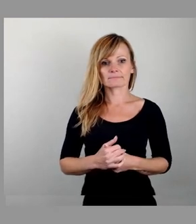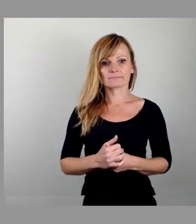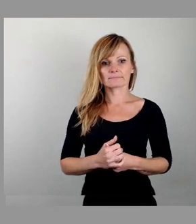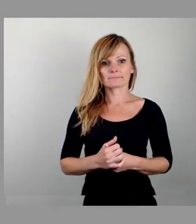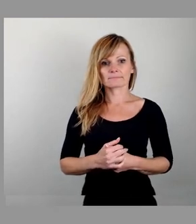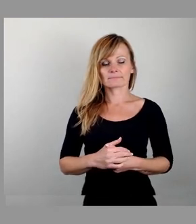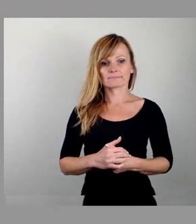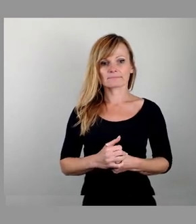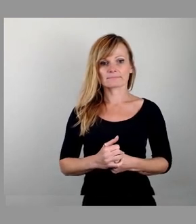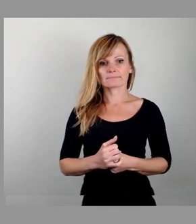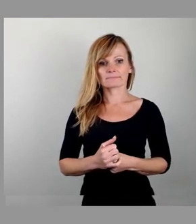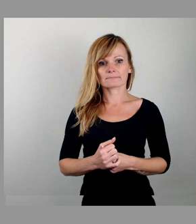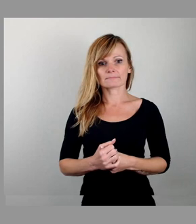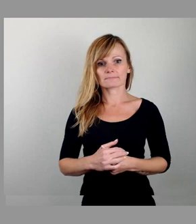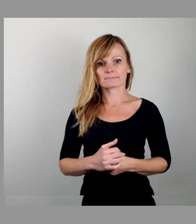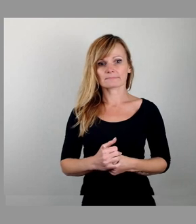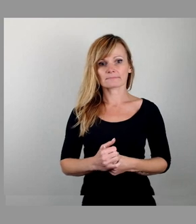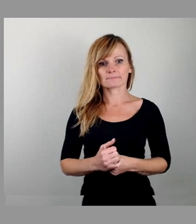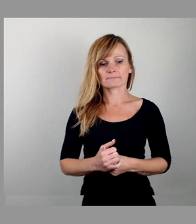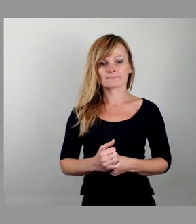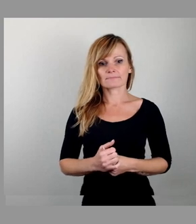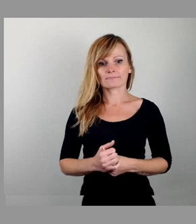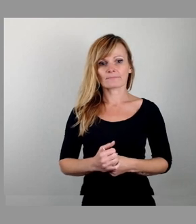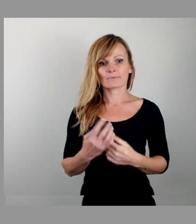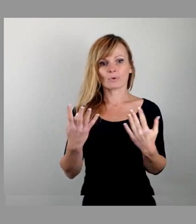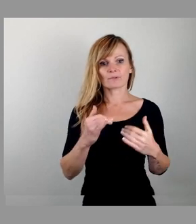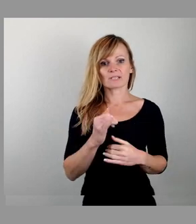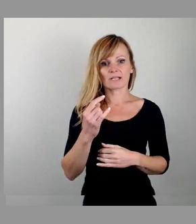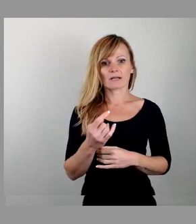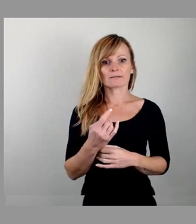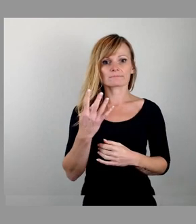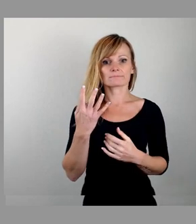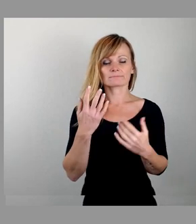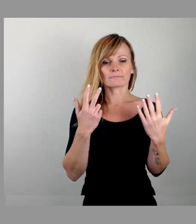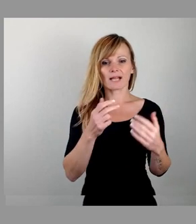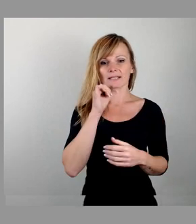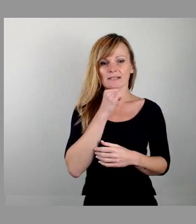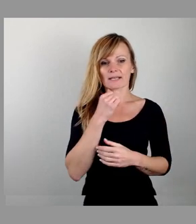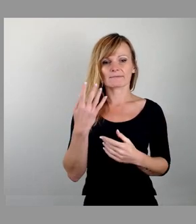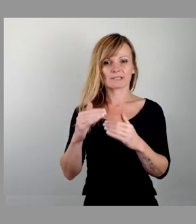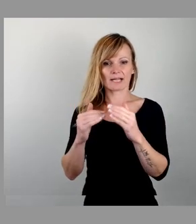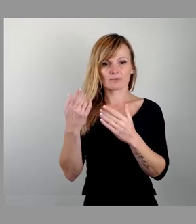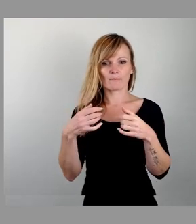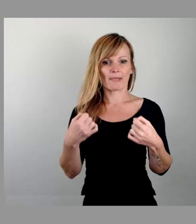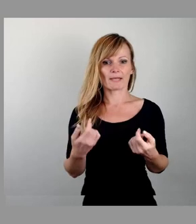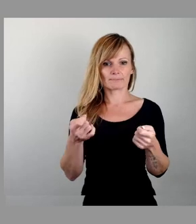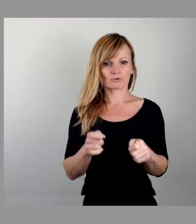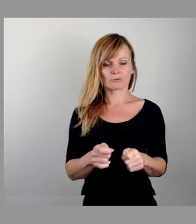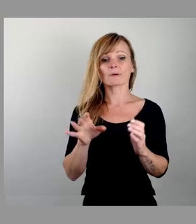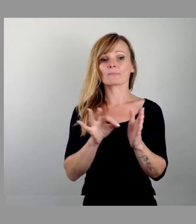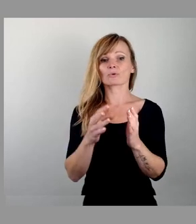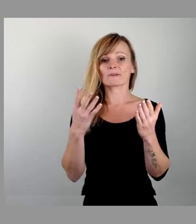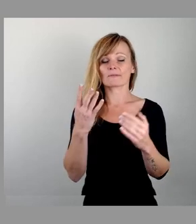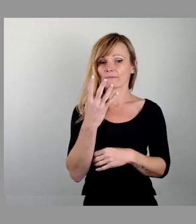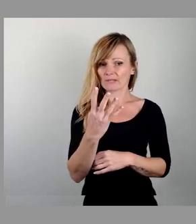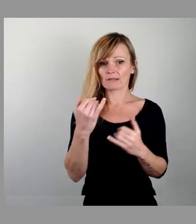Mit 46 Ja, 8 Nein, 4 Enthaltungen ebenfalls mehrheitlich beschlossen. Und wir kommen zu Punkt 4. Wer hier seine Zustimmung geben kann, bitte